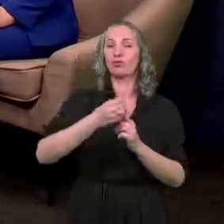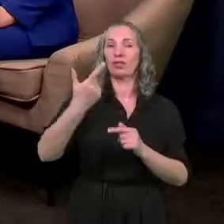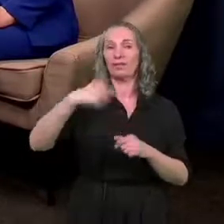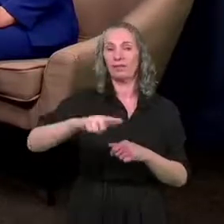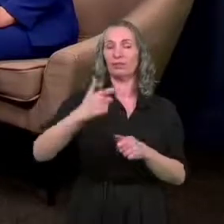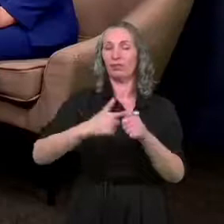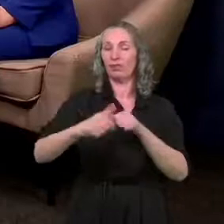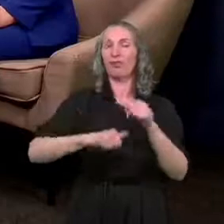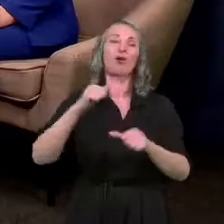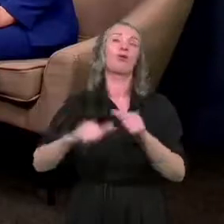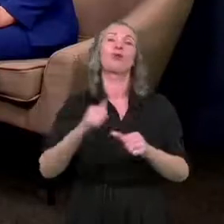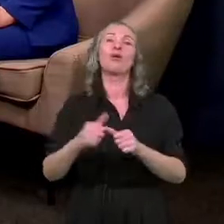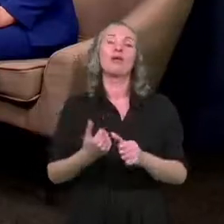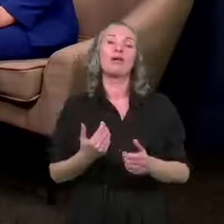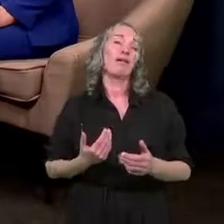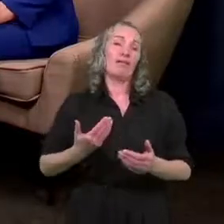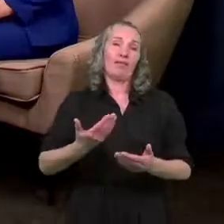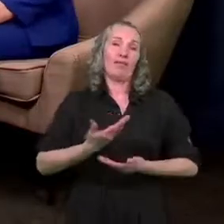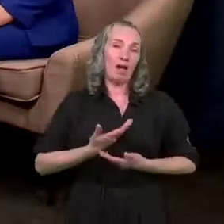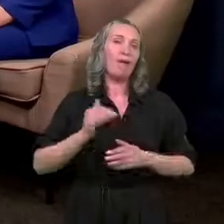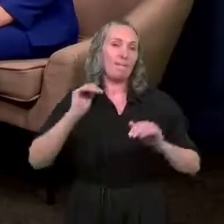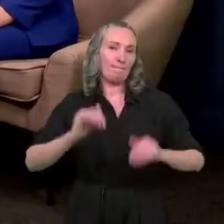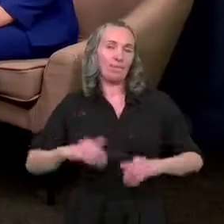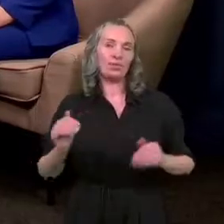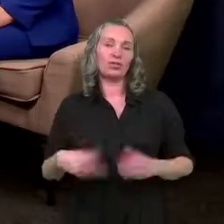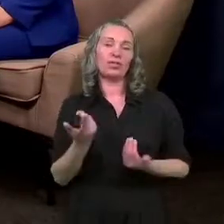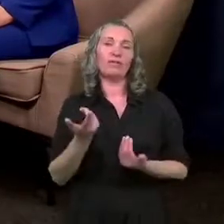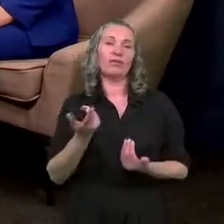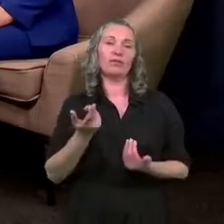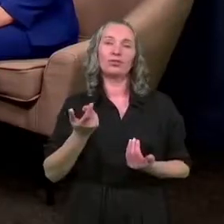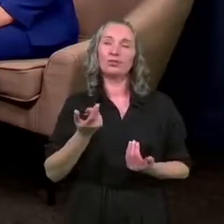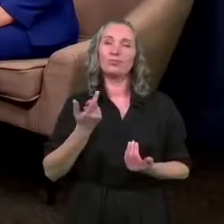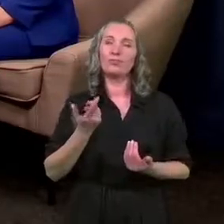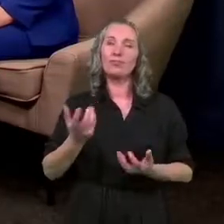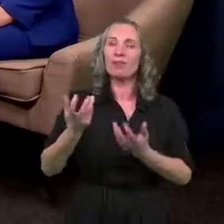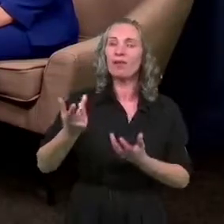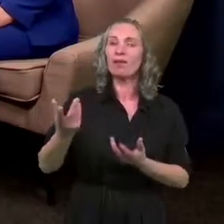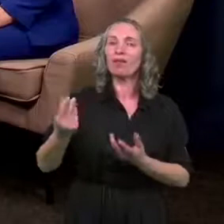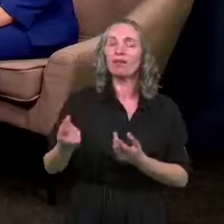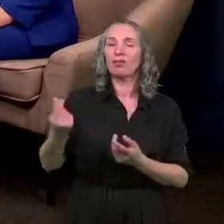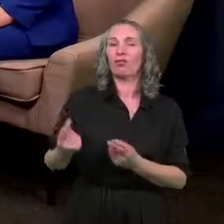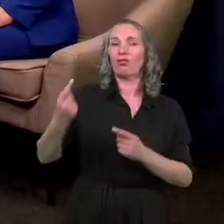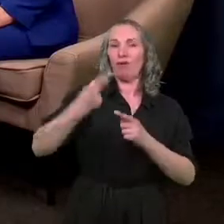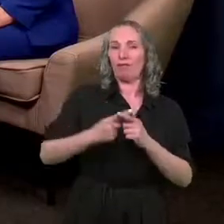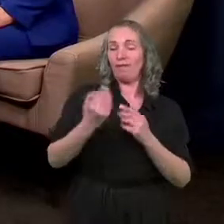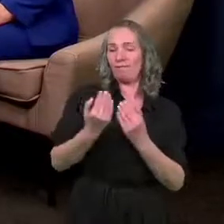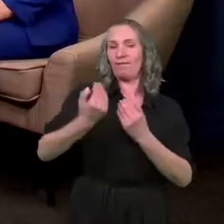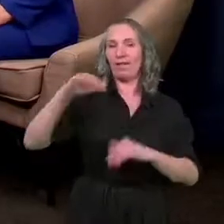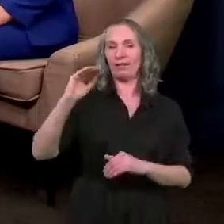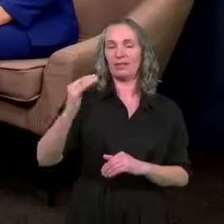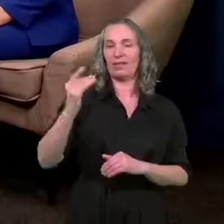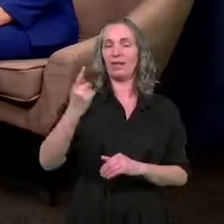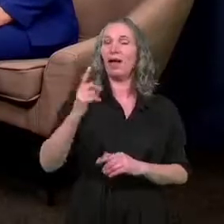roku dała możliwość ubiegania się o dofinansowanie większe